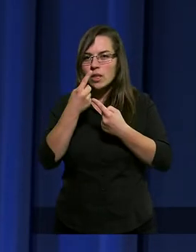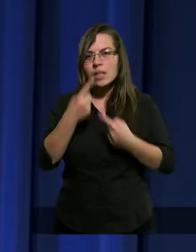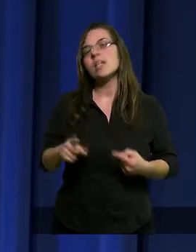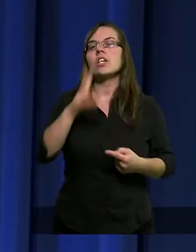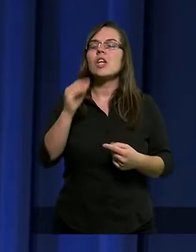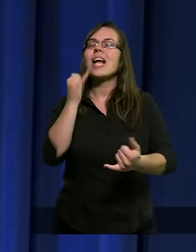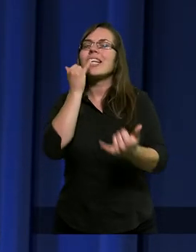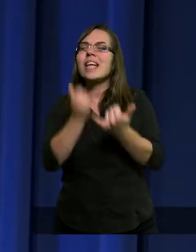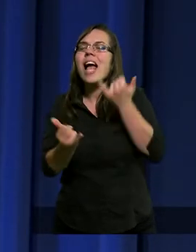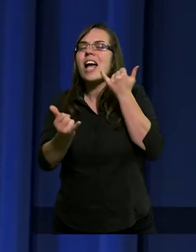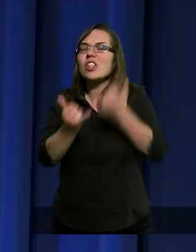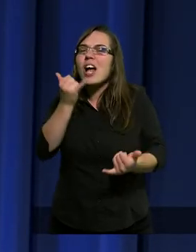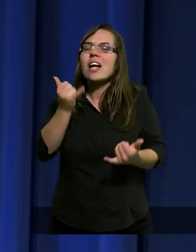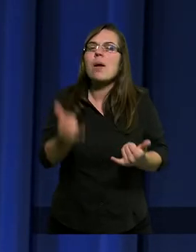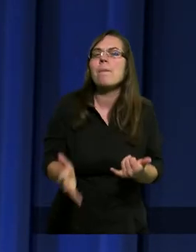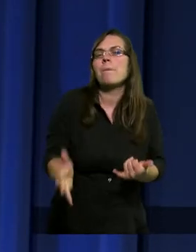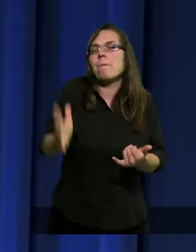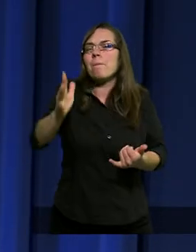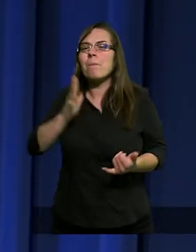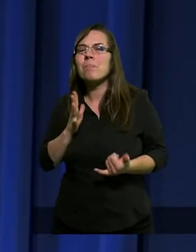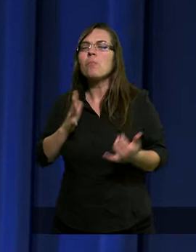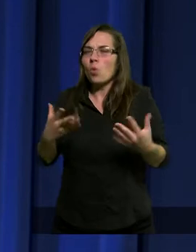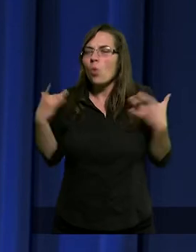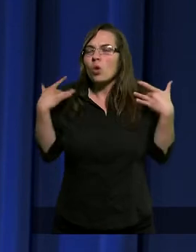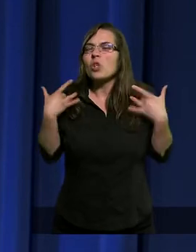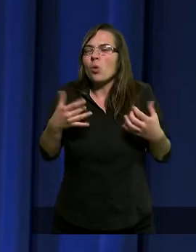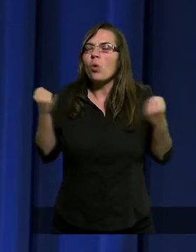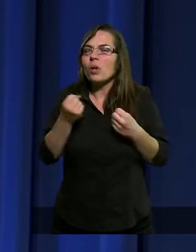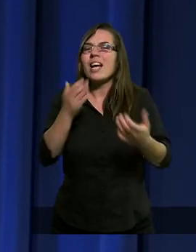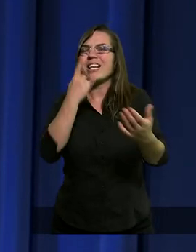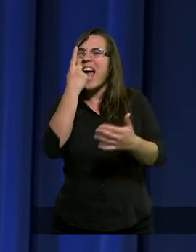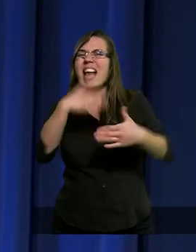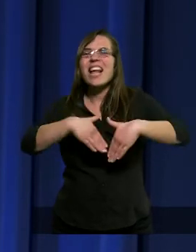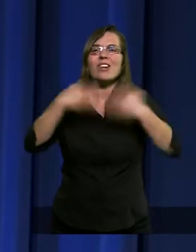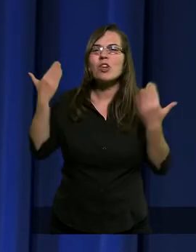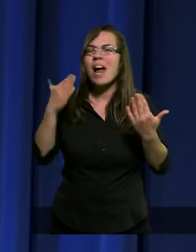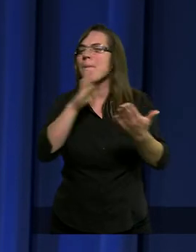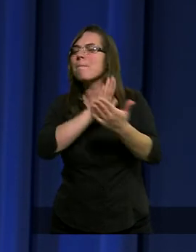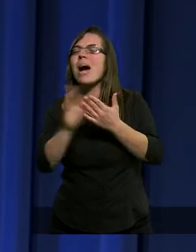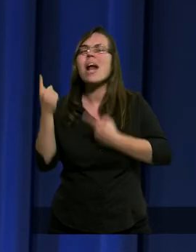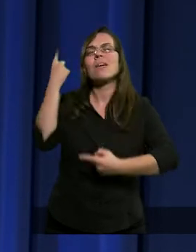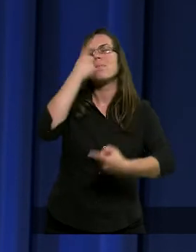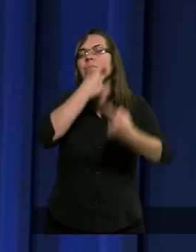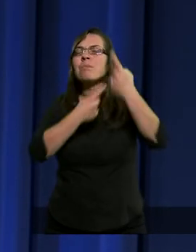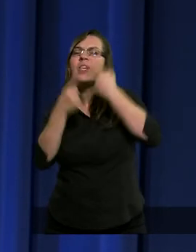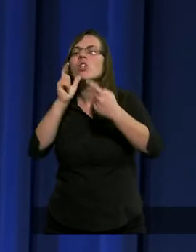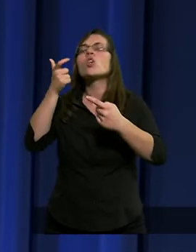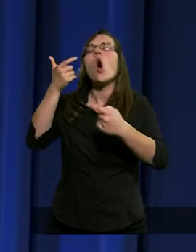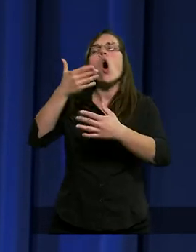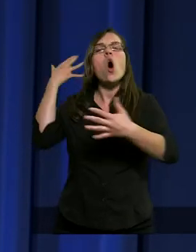że jeżeli przeżyjemy jeden dzień bez rozmyślania o tych